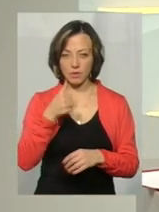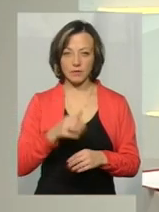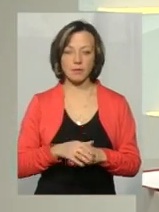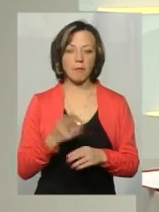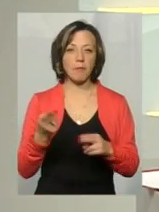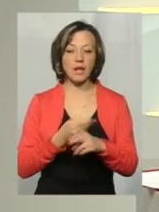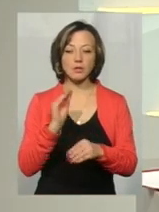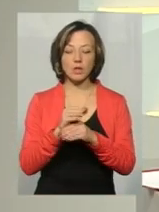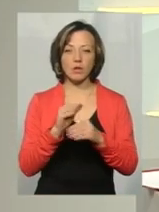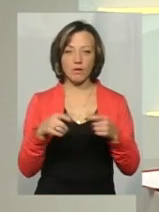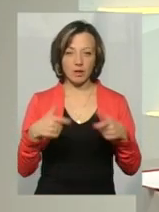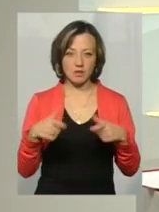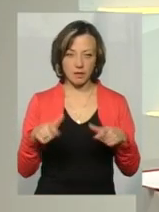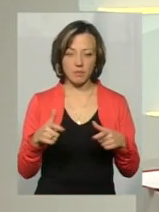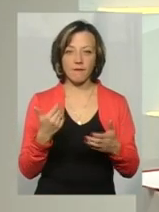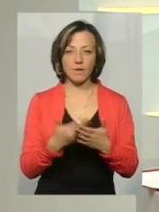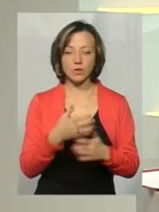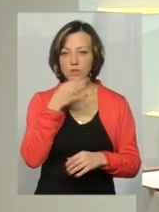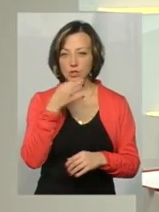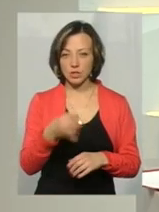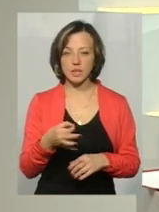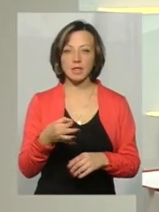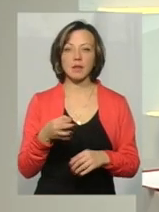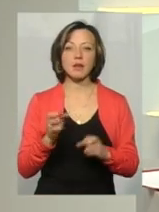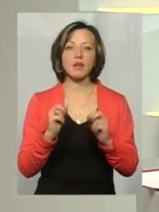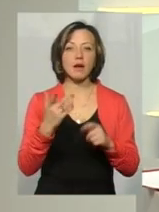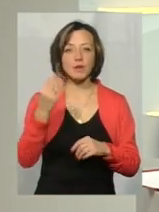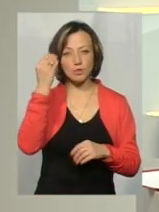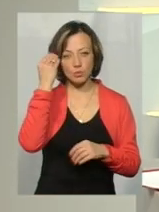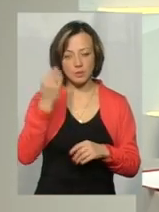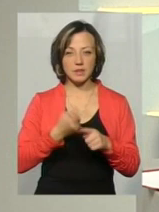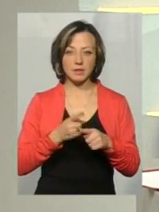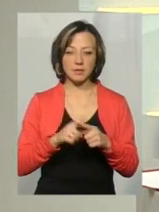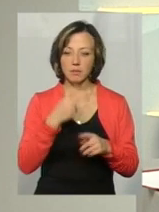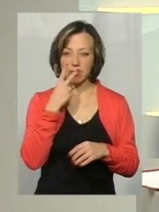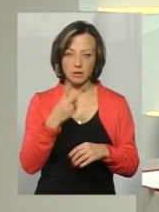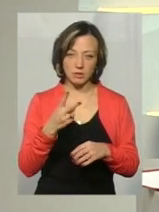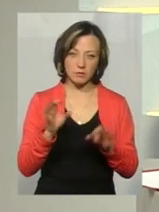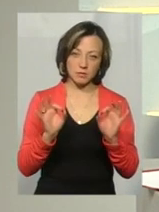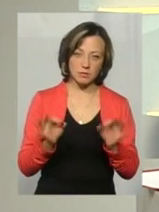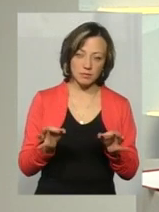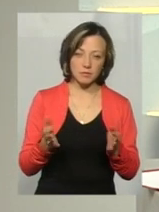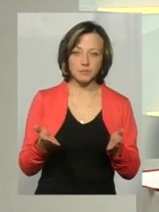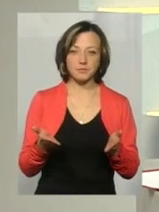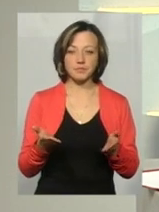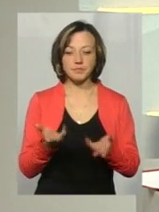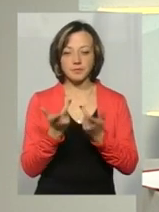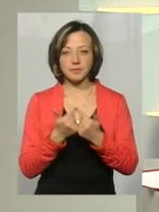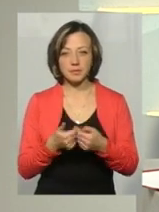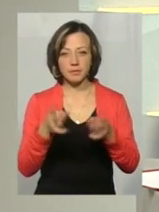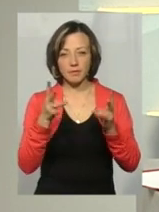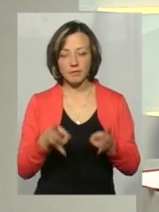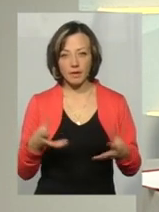іспитів. От скажіть, будь ласка, наскільки ваша думка, наскільки от ви бачите по кількості ДТП і так далі,